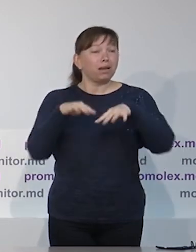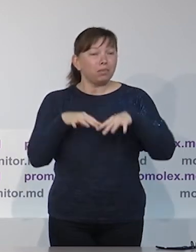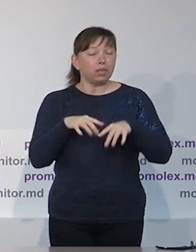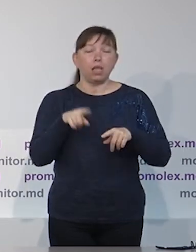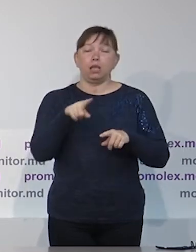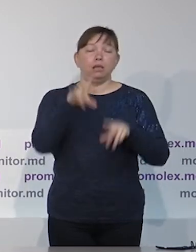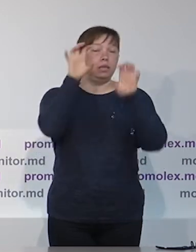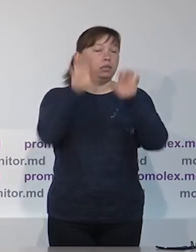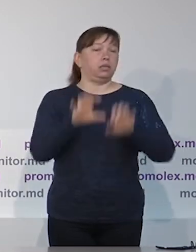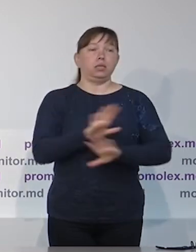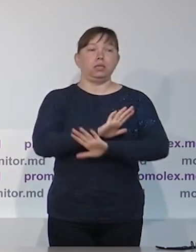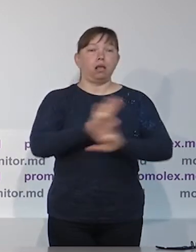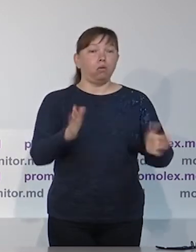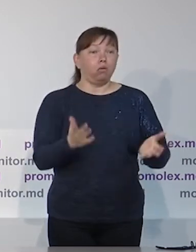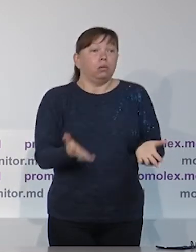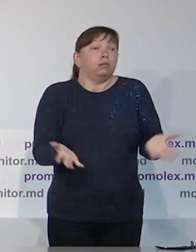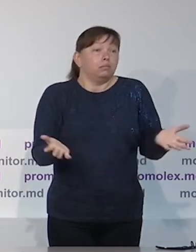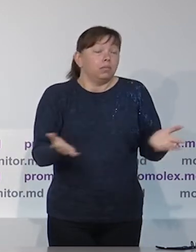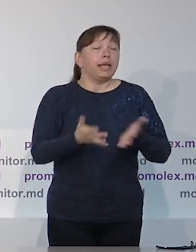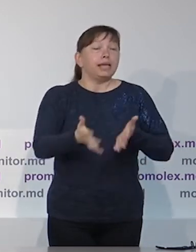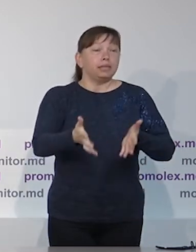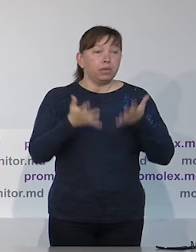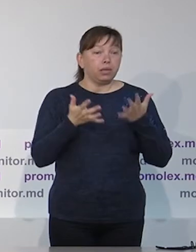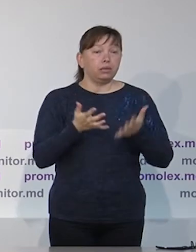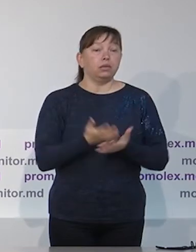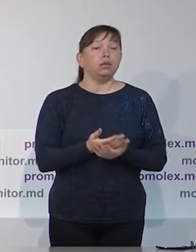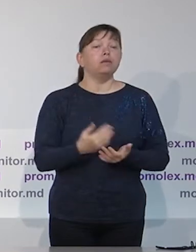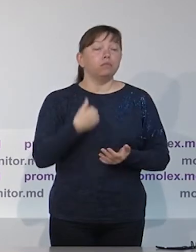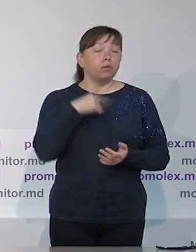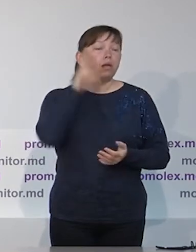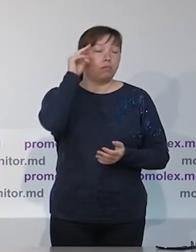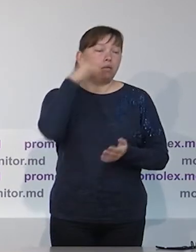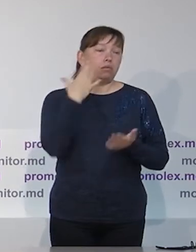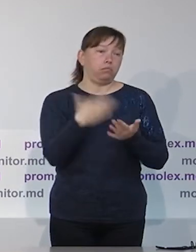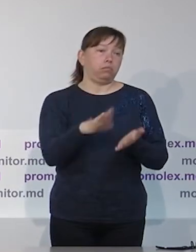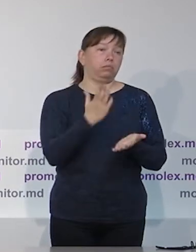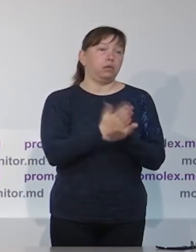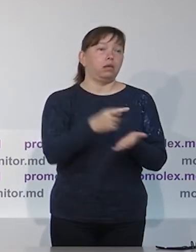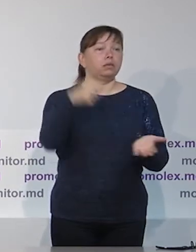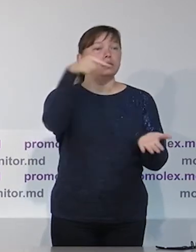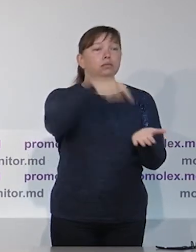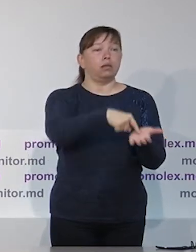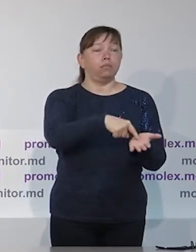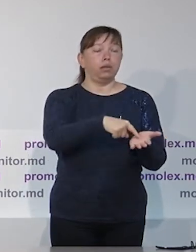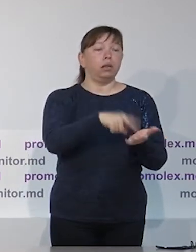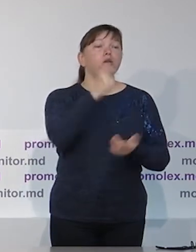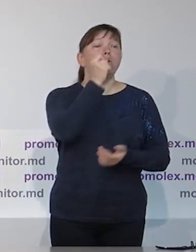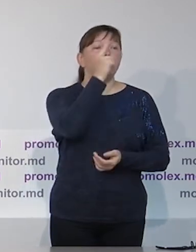того, как повторюсь Конституционный суд решил, что